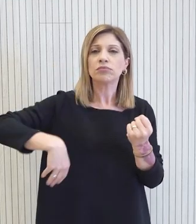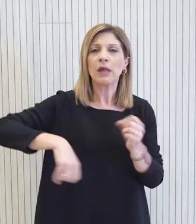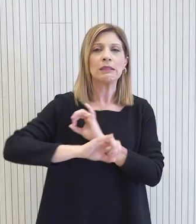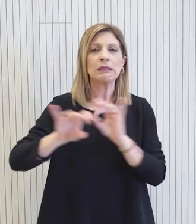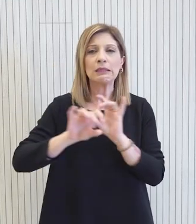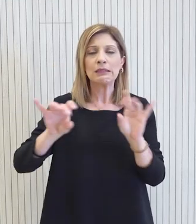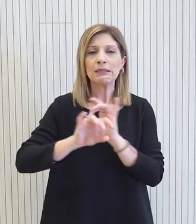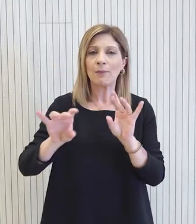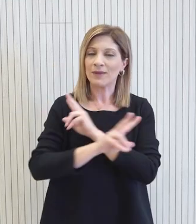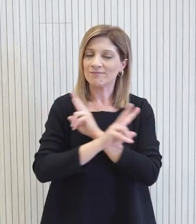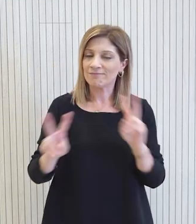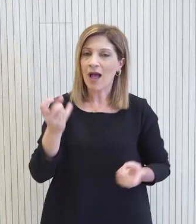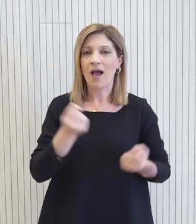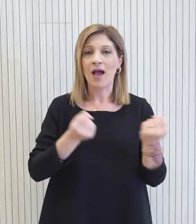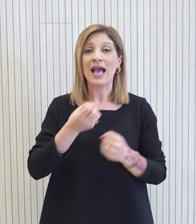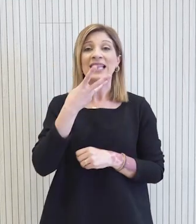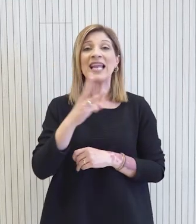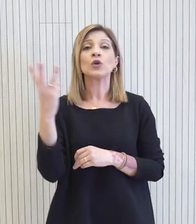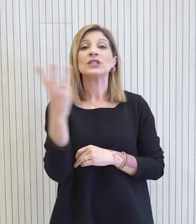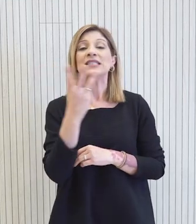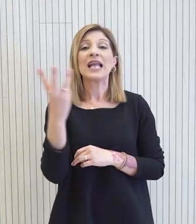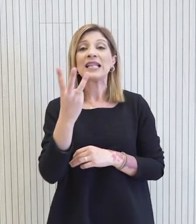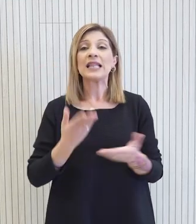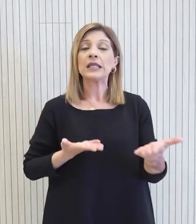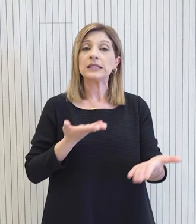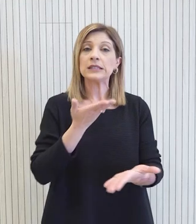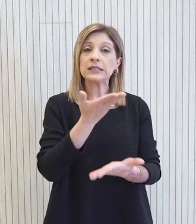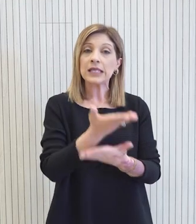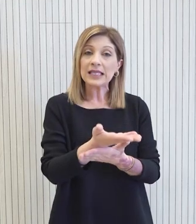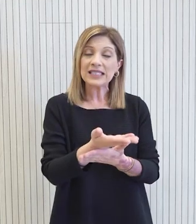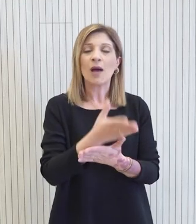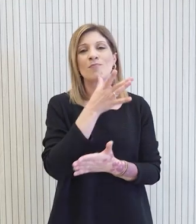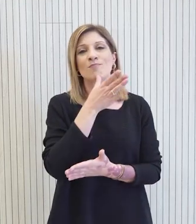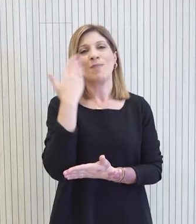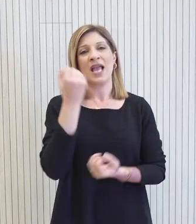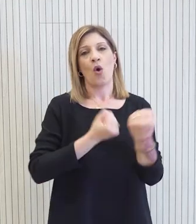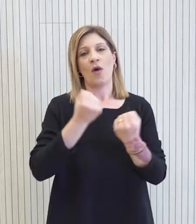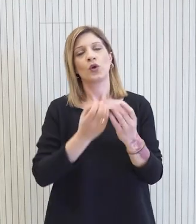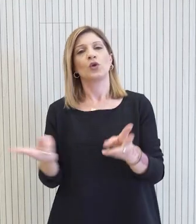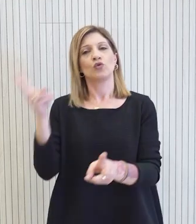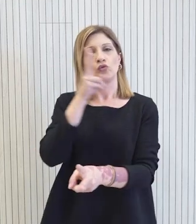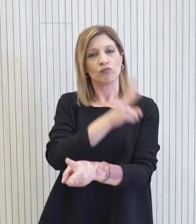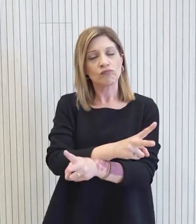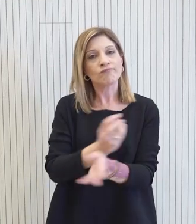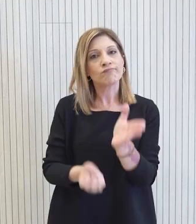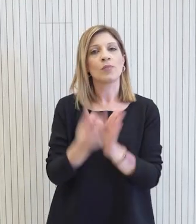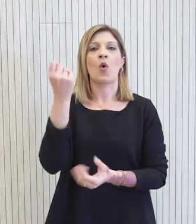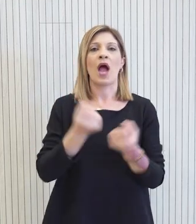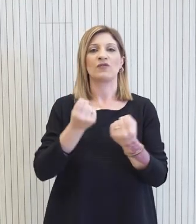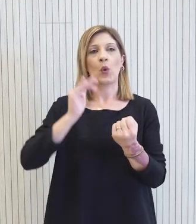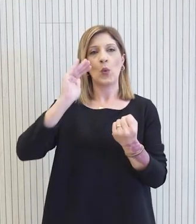διοξυδίου του Άνθρακα ενώ 333 αιτήσεις αφορούν την απόσυρση και αντικατάσταση με καινούριο οχήμα χαμηλών εκπομπών.